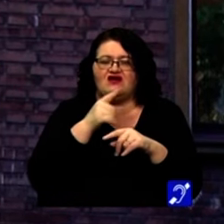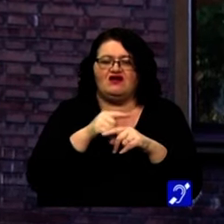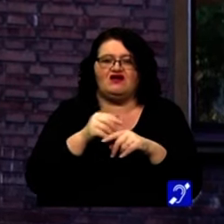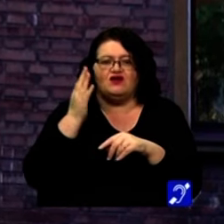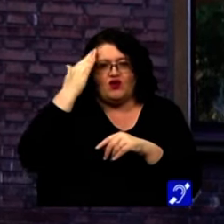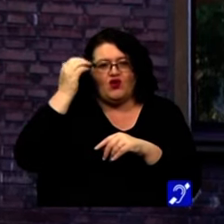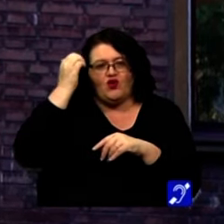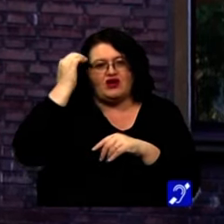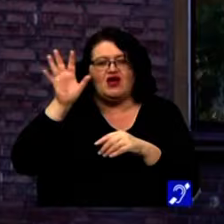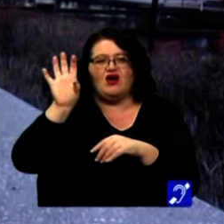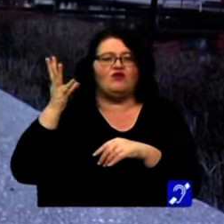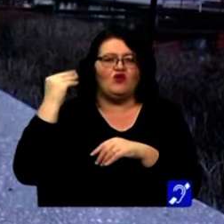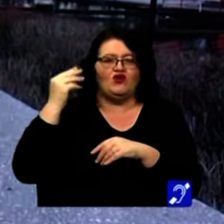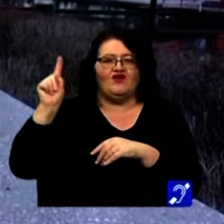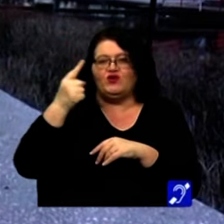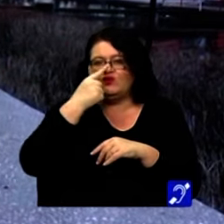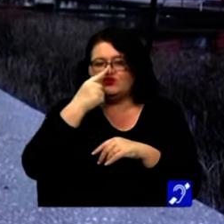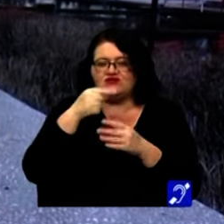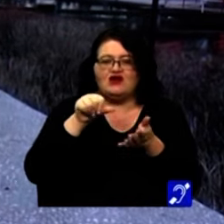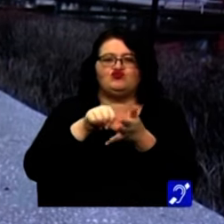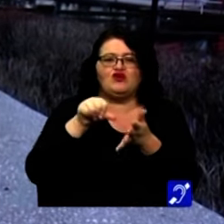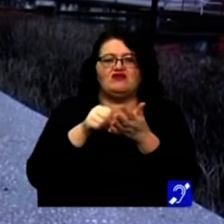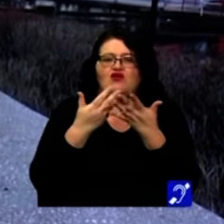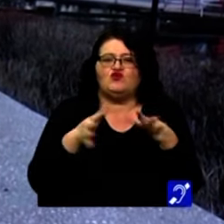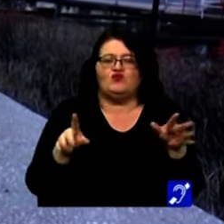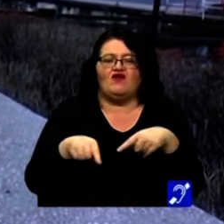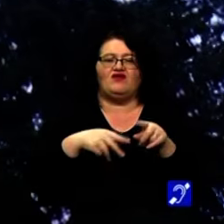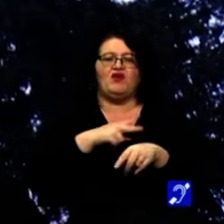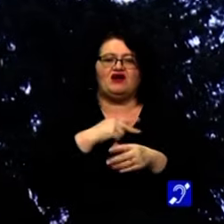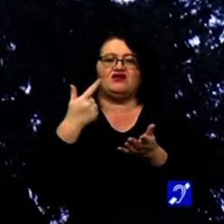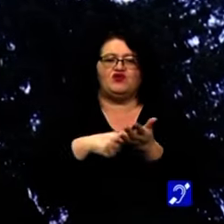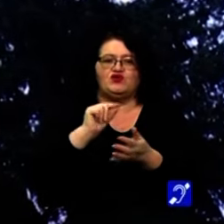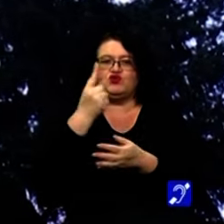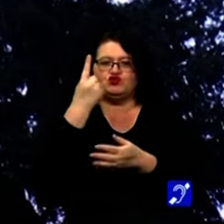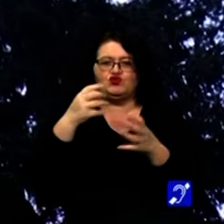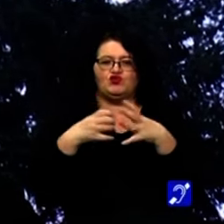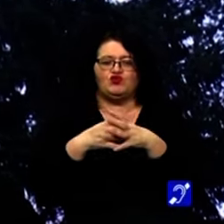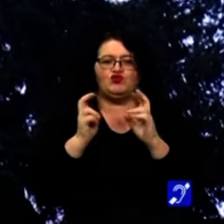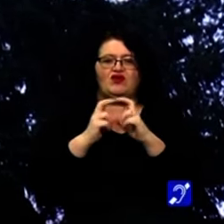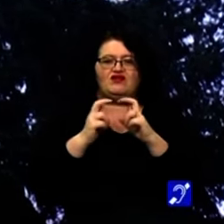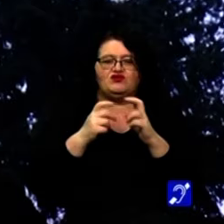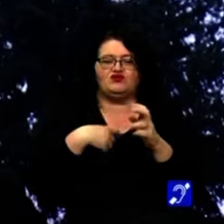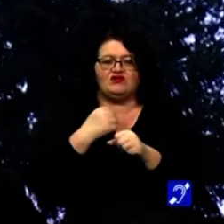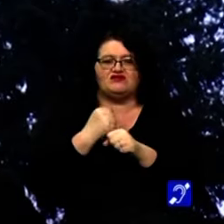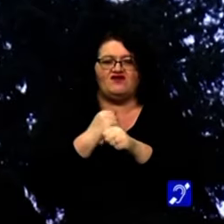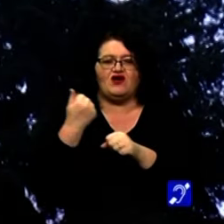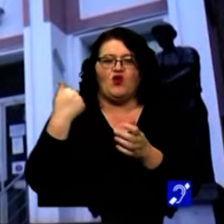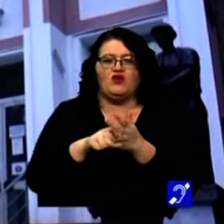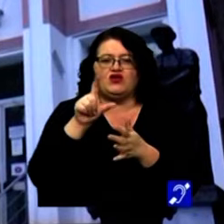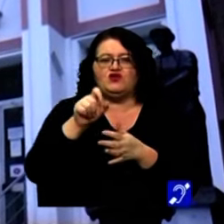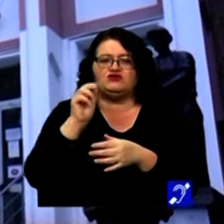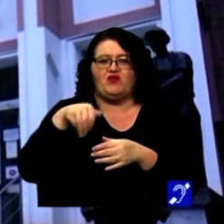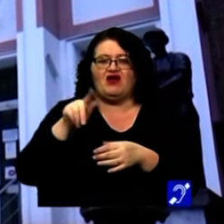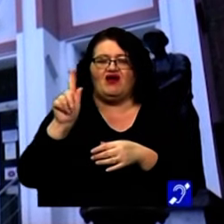Corea de Sud sau Republica Moldova. Termocentrala Mintia nu mai funcționează din martie anul trecut. Grupurile energetice de aici puteau produce peste 1200